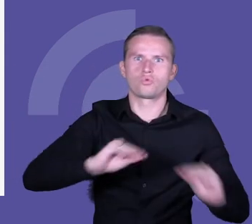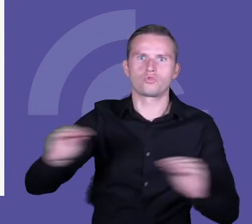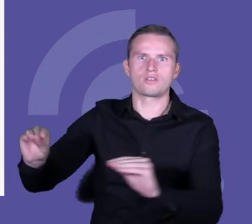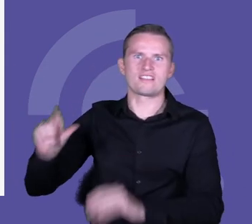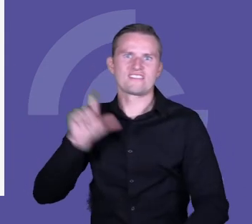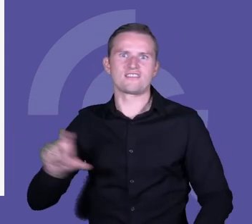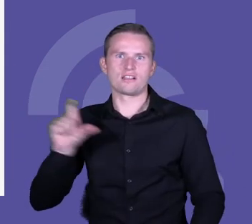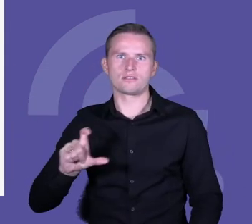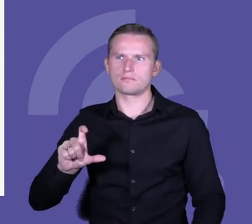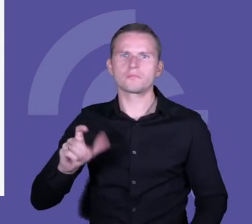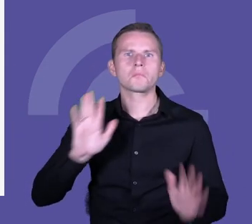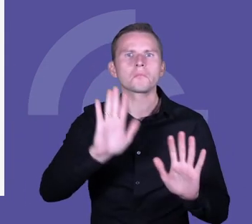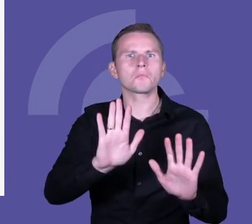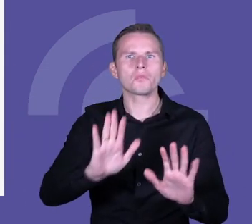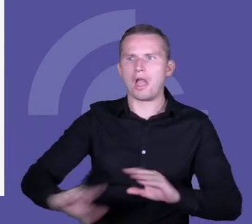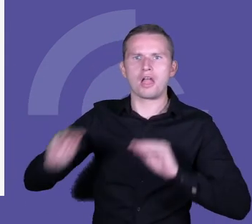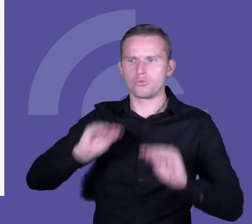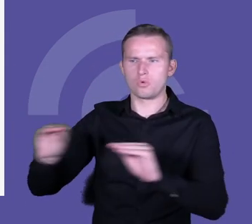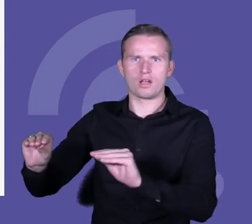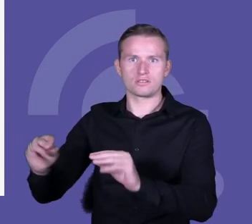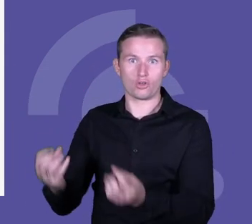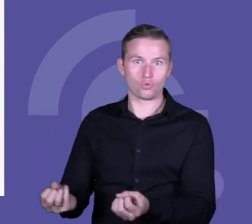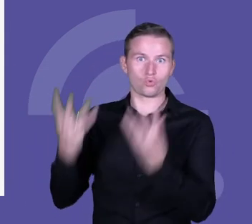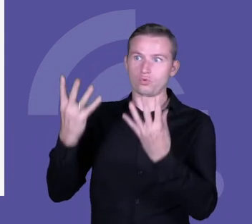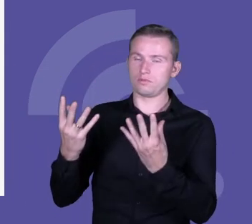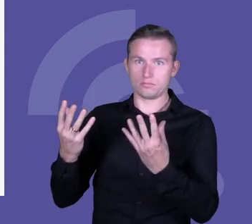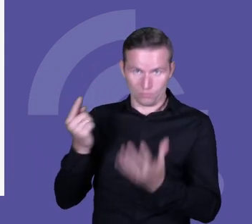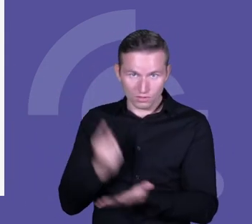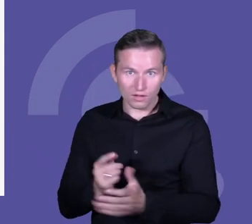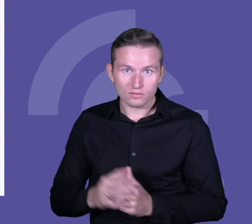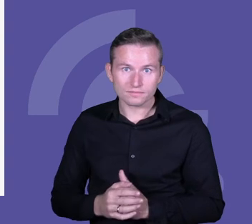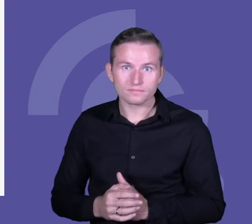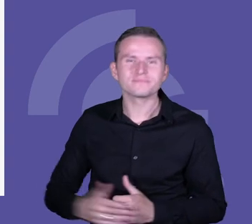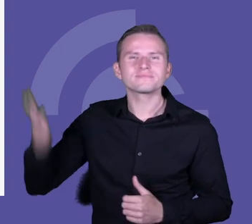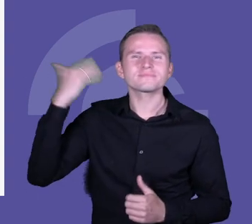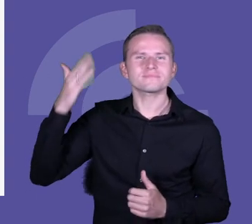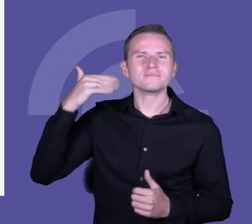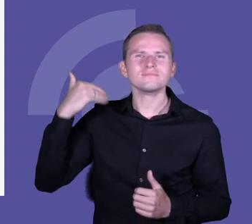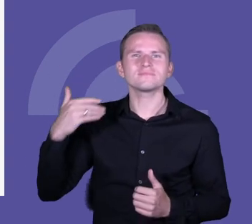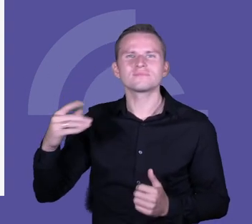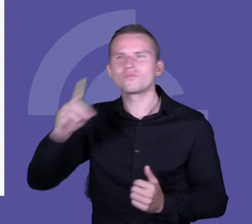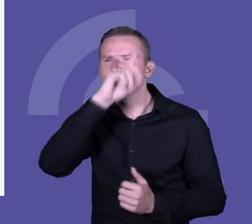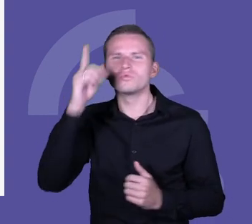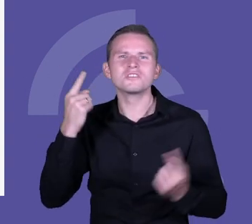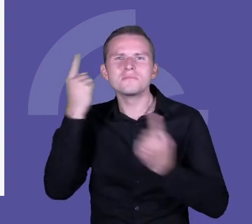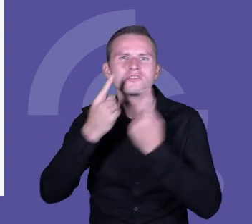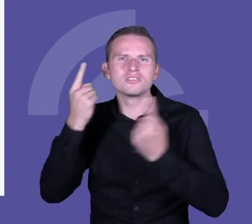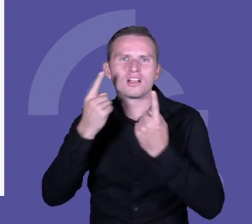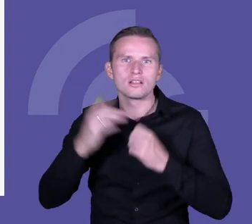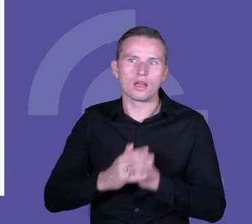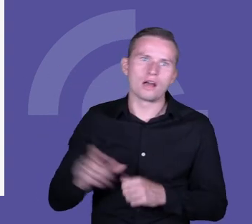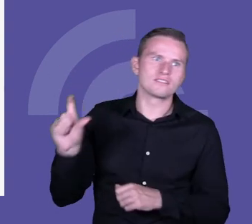edukacyjny się wydarzył? Przecież gdyby tak było, jak wąsko ludzie myśleli o cyfryzacji edukacji i nowoczesności, to powinien być piękny czas.